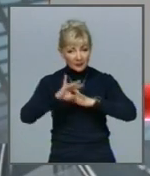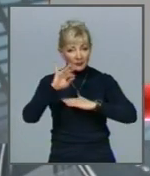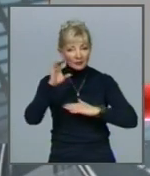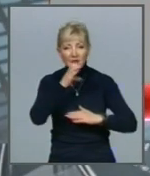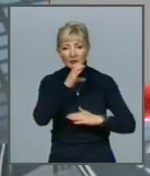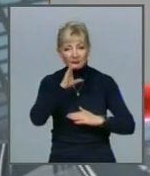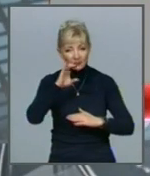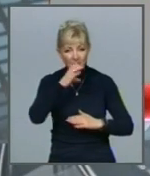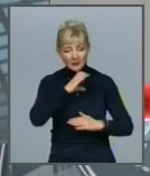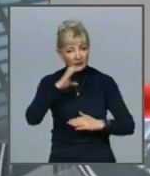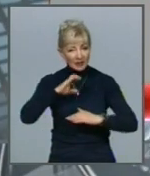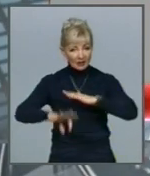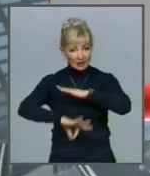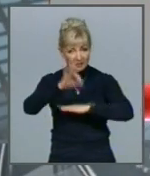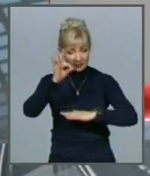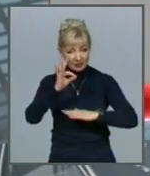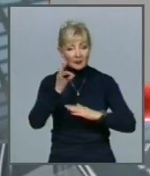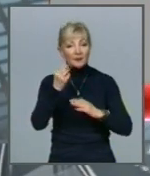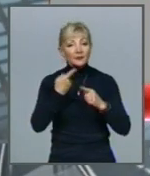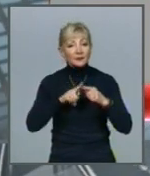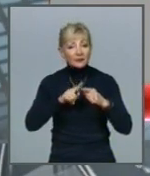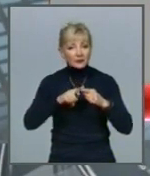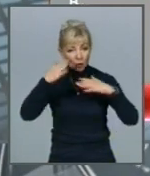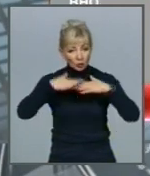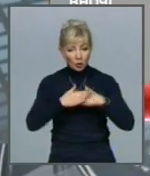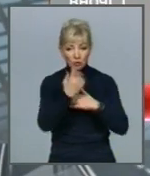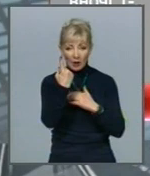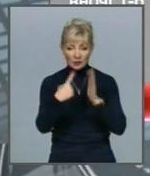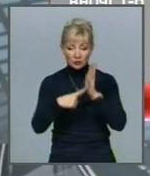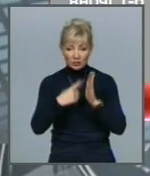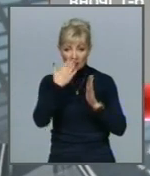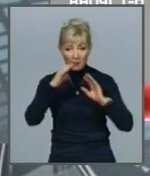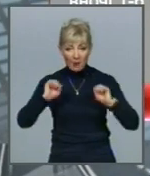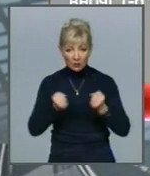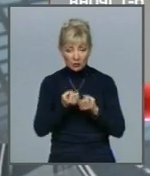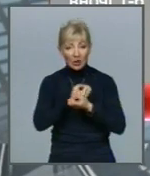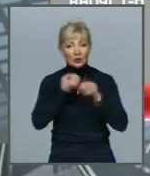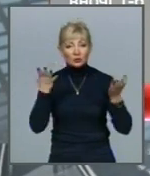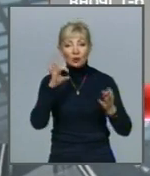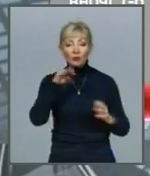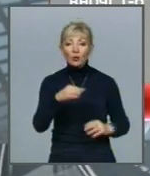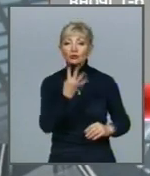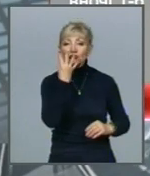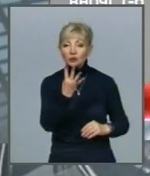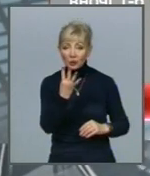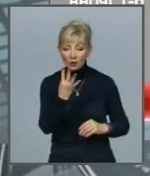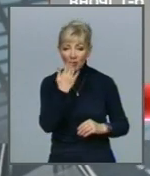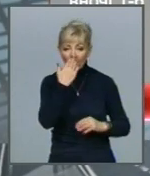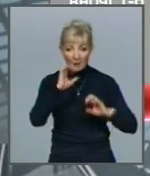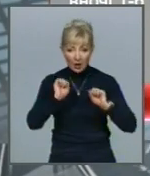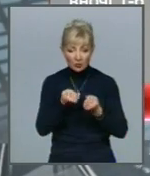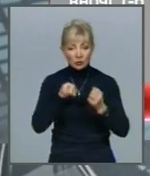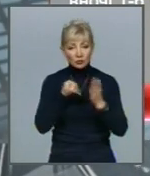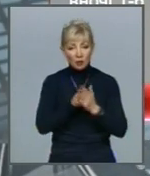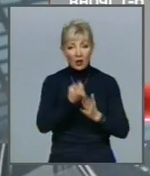метрів за секунду Температура повітря Вночі 1-6 градусів морозу В день від 4 градусів морозу До